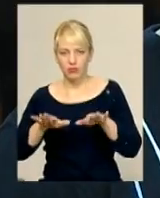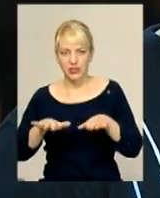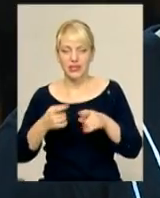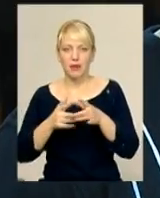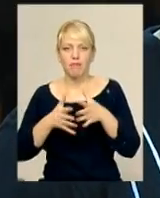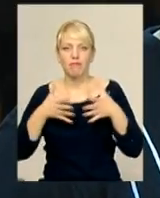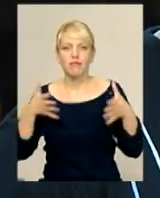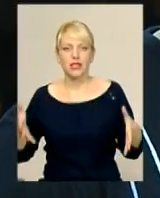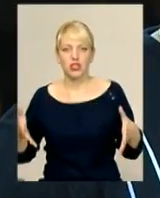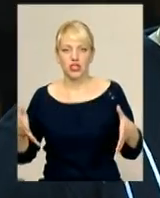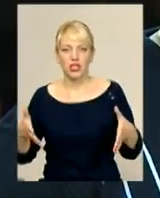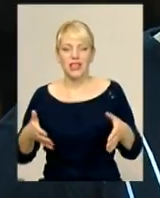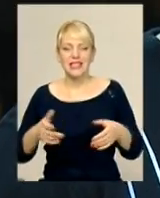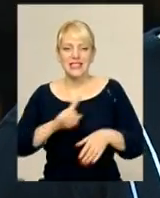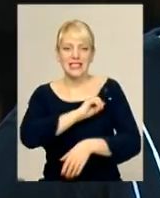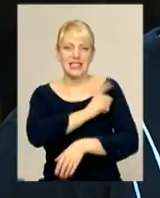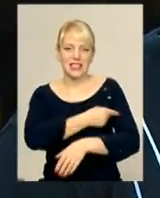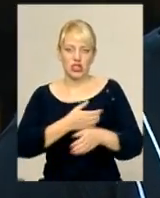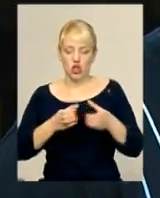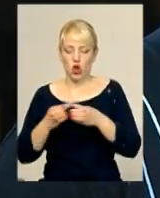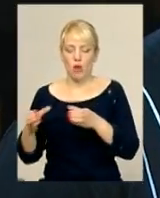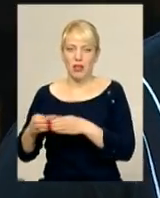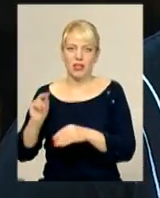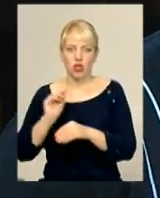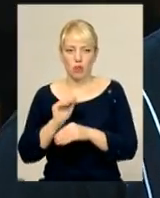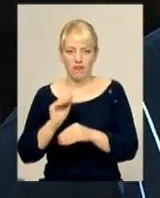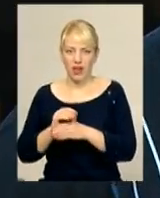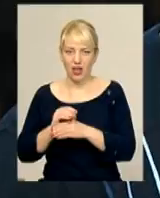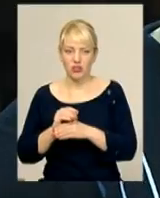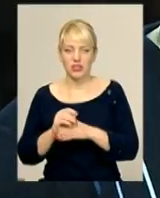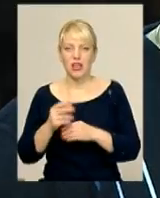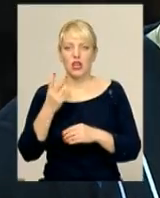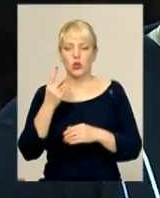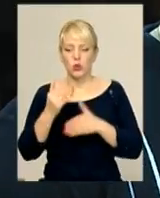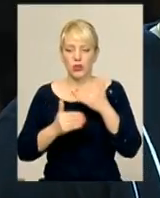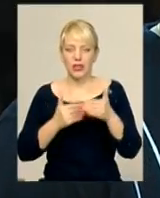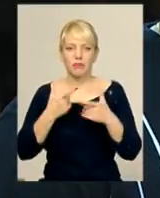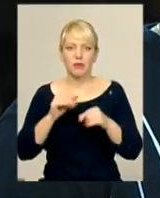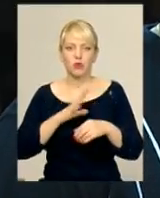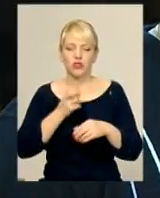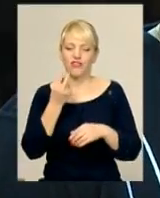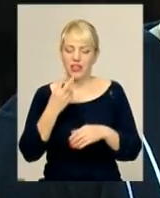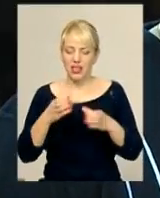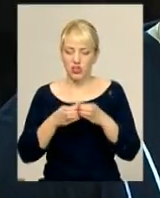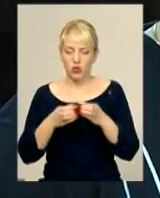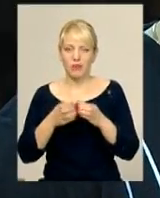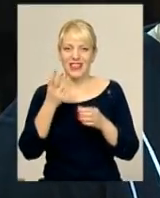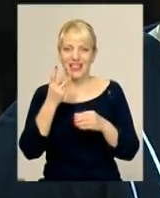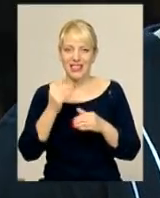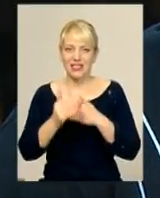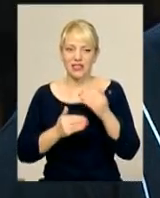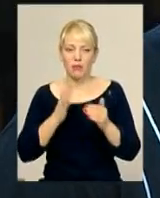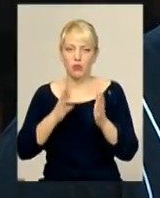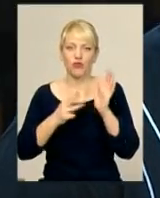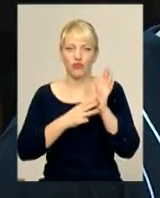більш сильніші команди додається. Вже пройшов другий етап, там було 12 команд. Третій етап вже буде